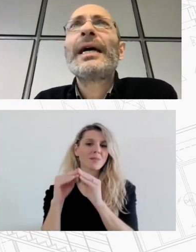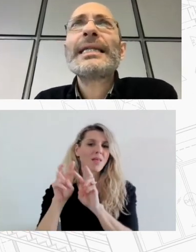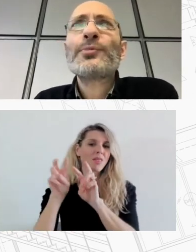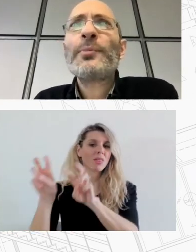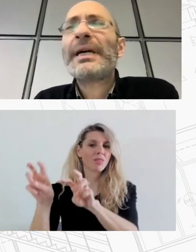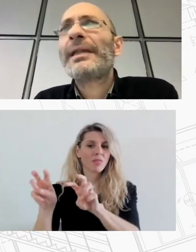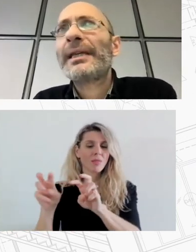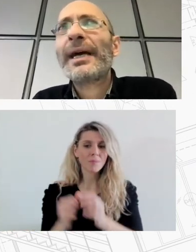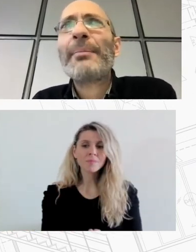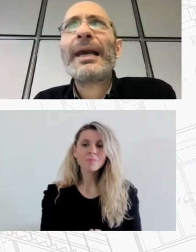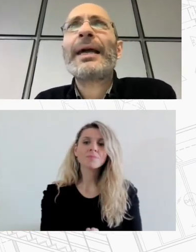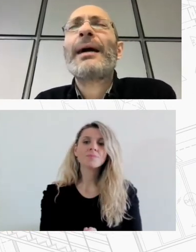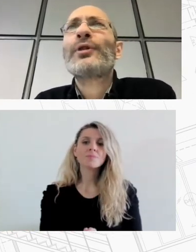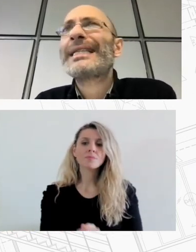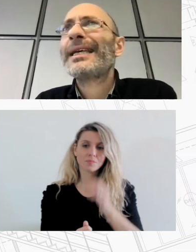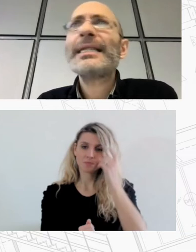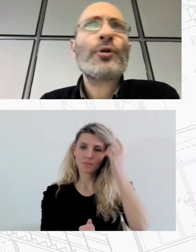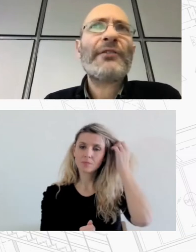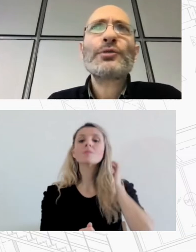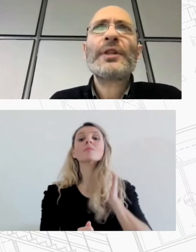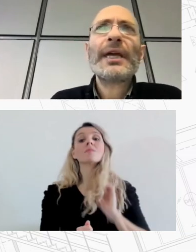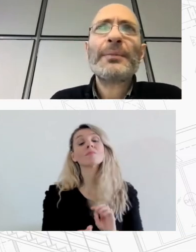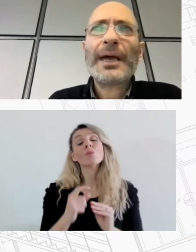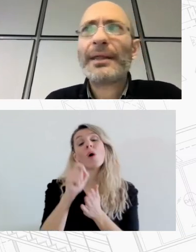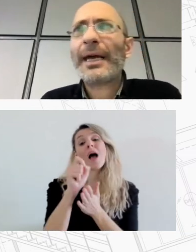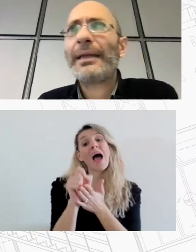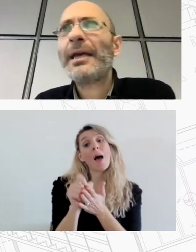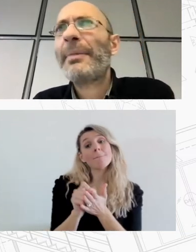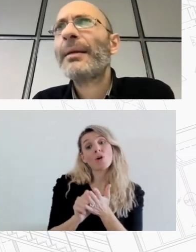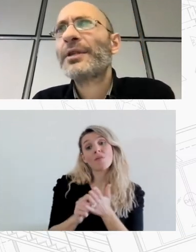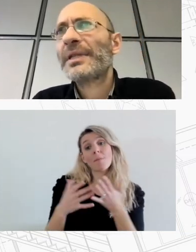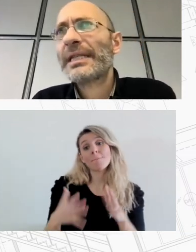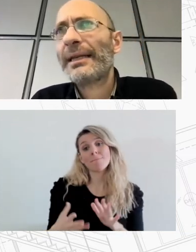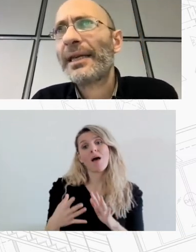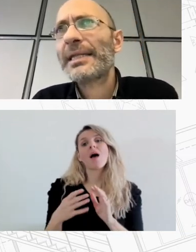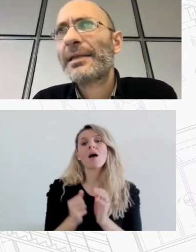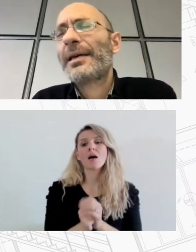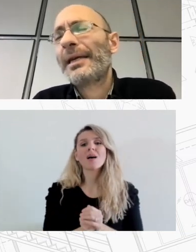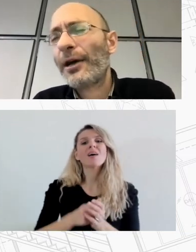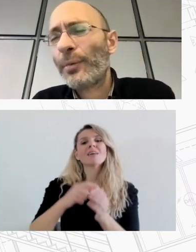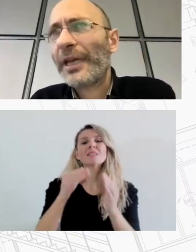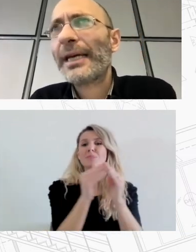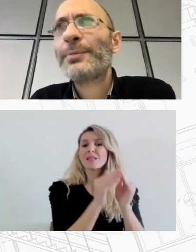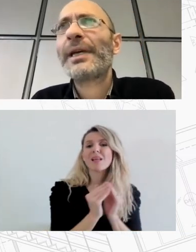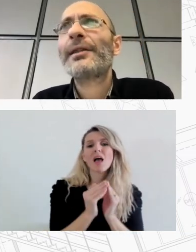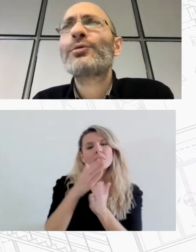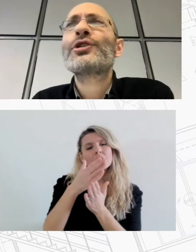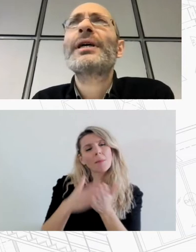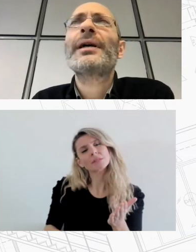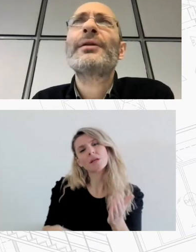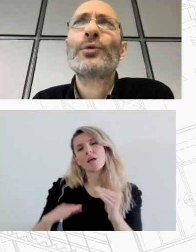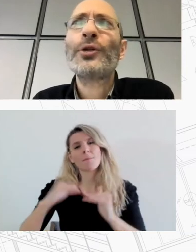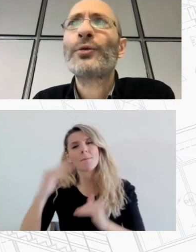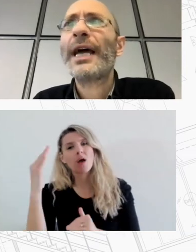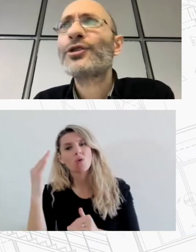έτσι ας πούμε ενδεικτικά πάλι από τα στοιχεία της απογραφής που ήδη έχει μια δεκαετία πάνω από τις μισές κατοικίες για να έχουμε μια τάξη μεγέθους